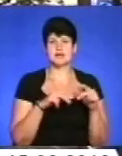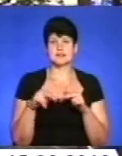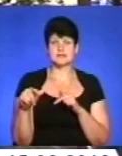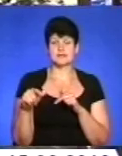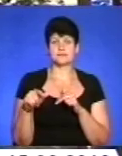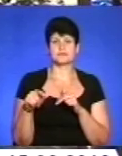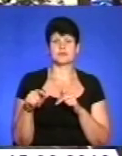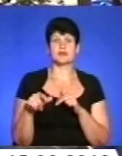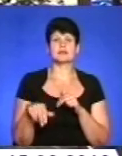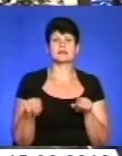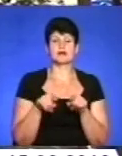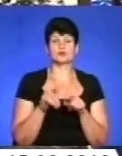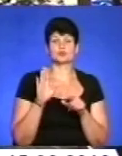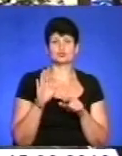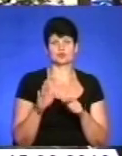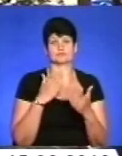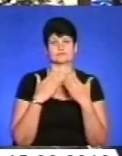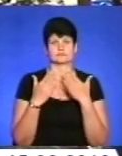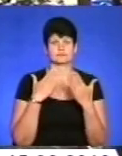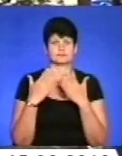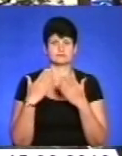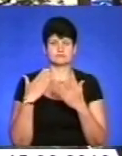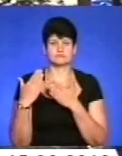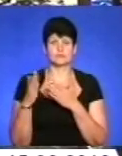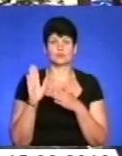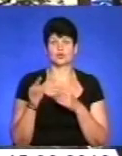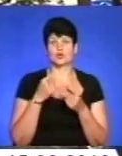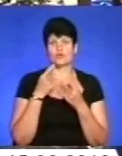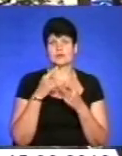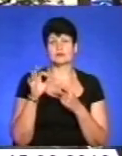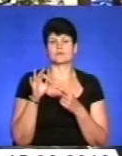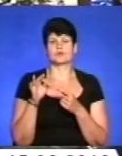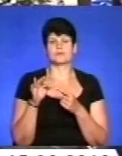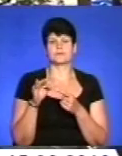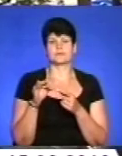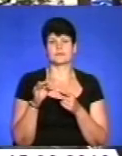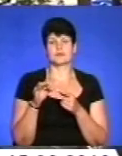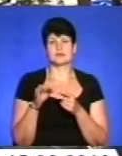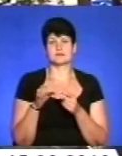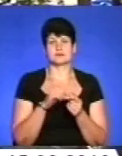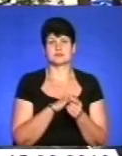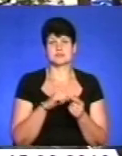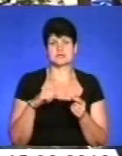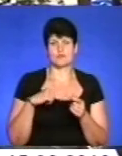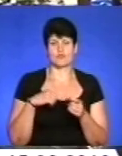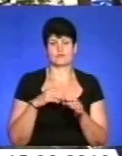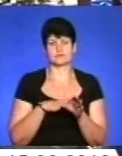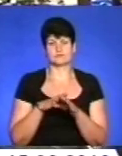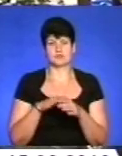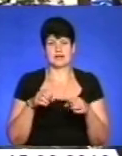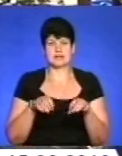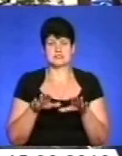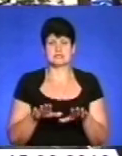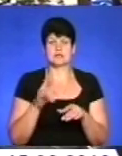Єлисейських полях будуть такі пікніки, діалоги на траві, де будуть говорити про ідентичність, самобутність молоді, самореалізацію. А на вихідні,